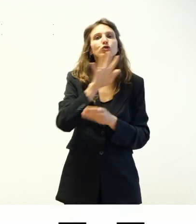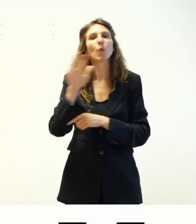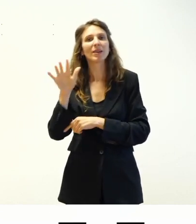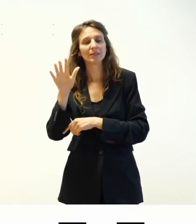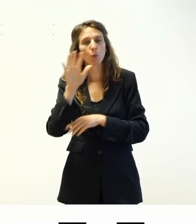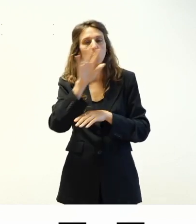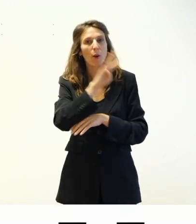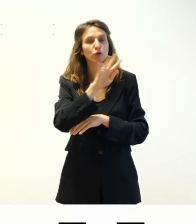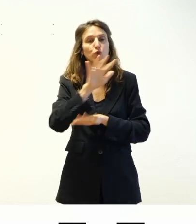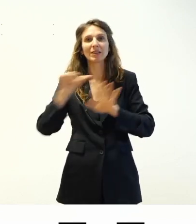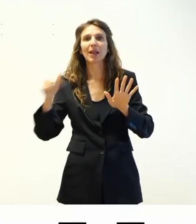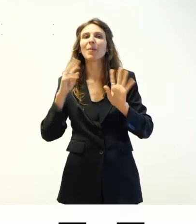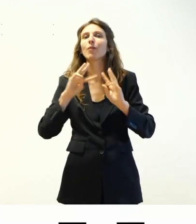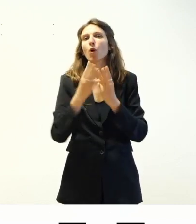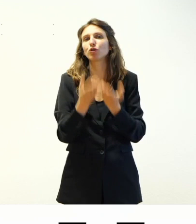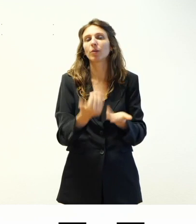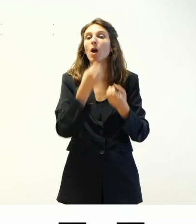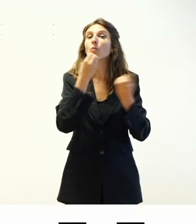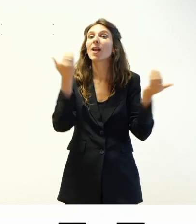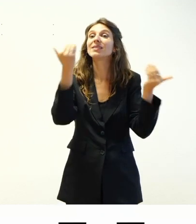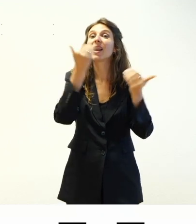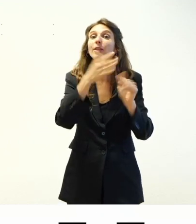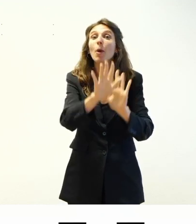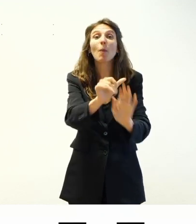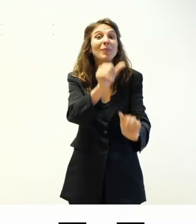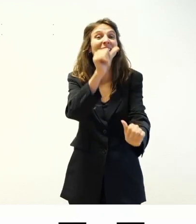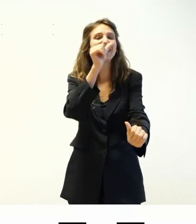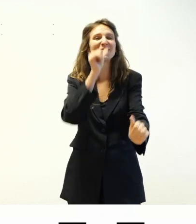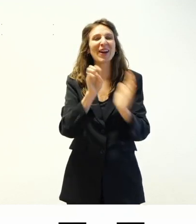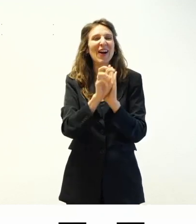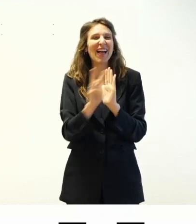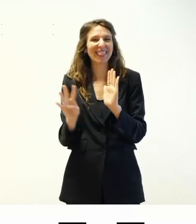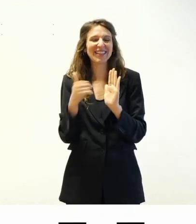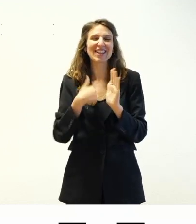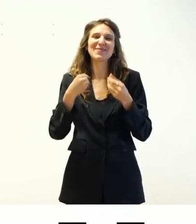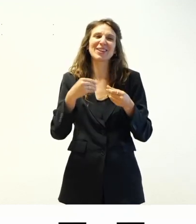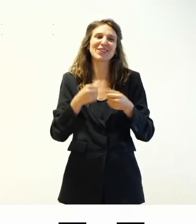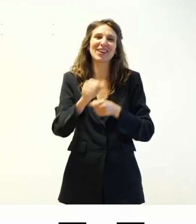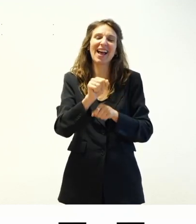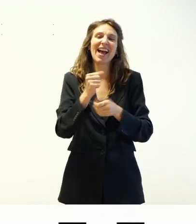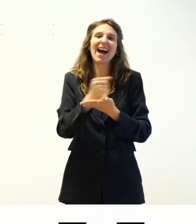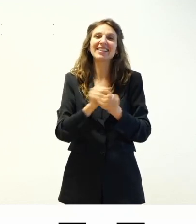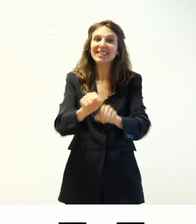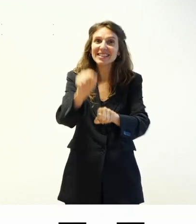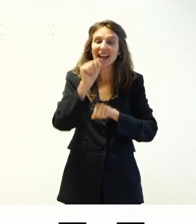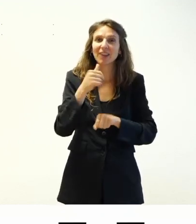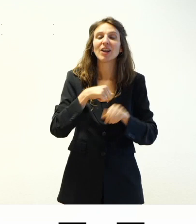per i workshop buona serata a tutti non prima d'aver ricordato il codice per l'attestato di partecipazione che dimentico sempre che è